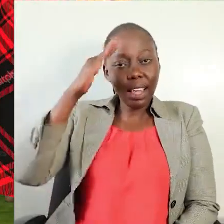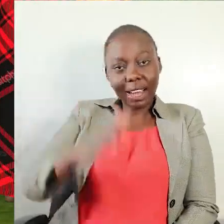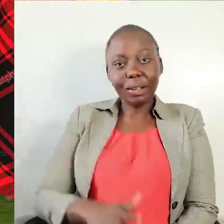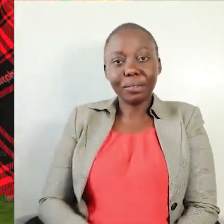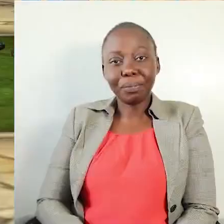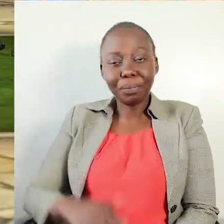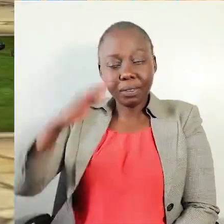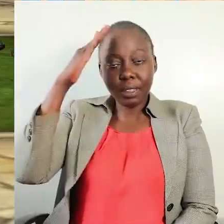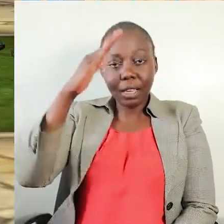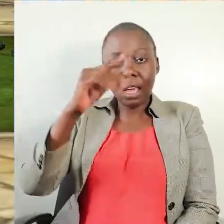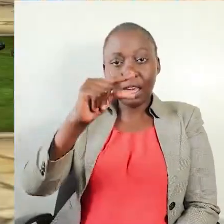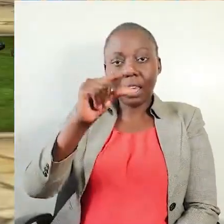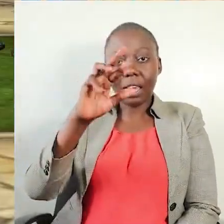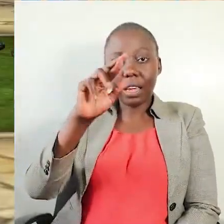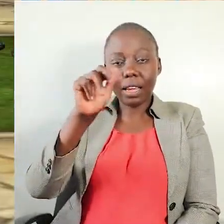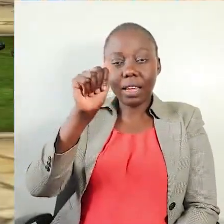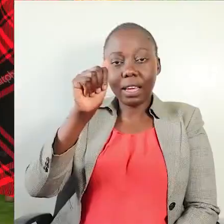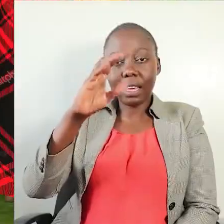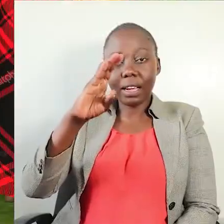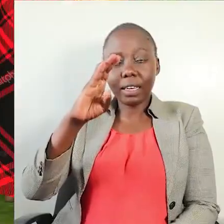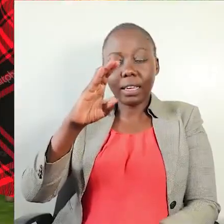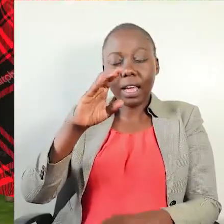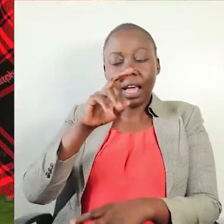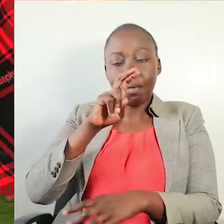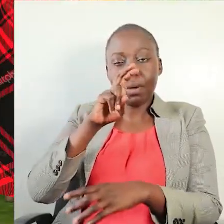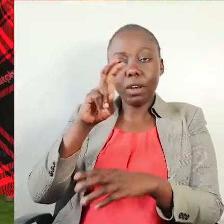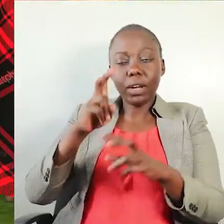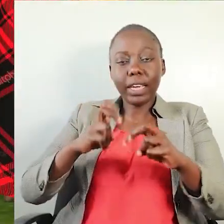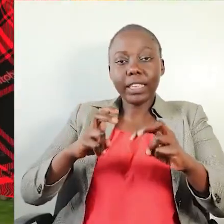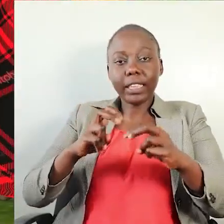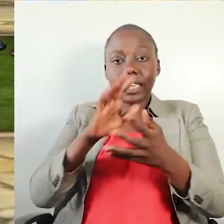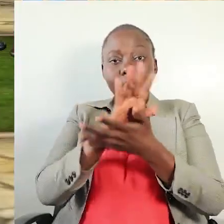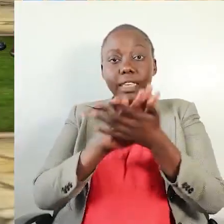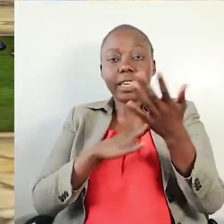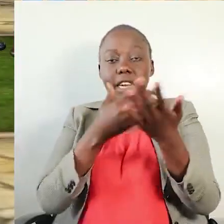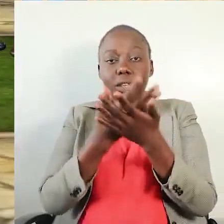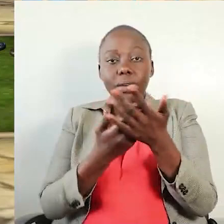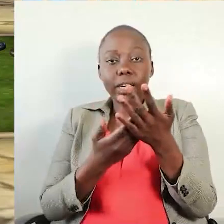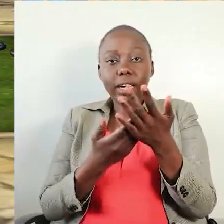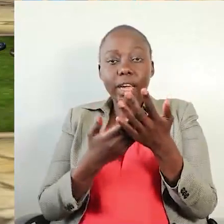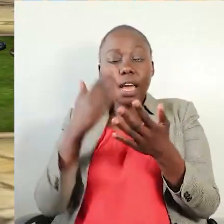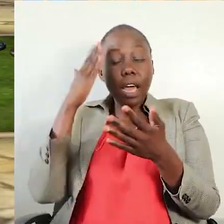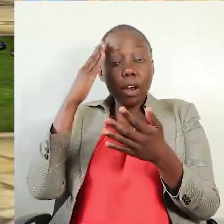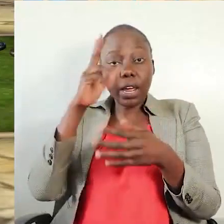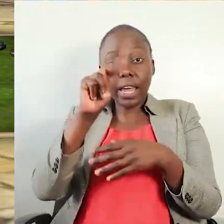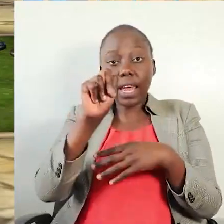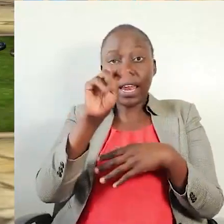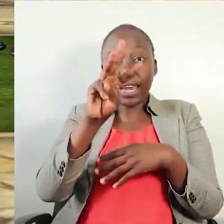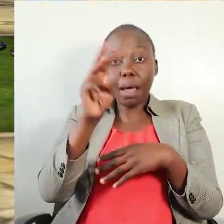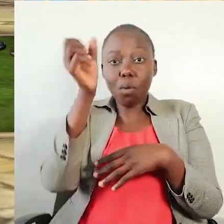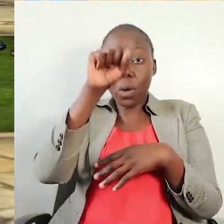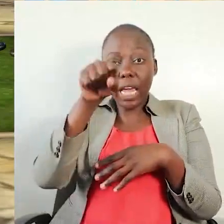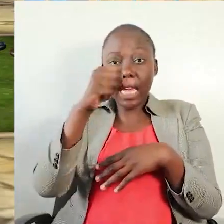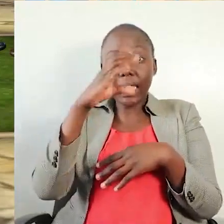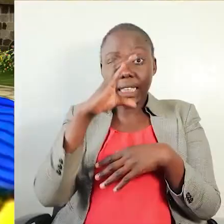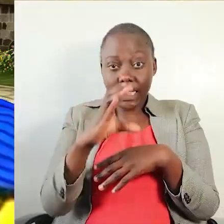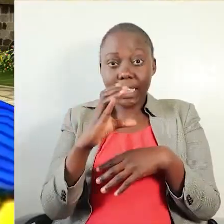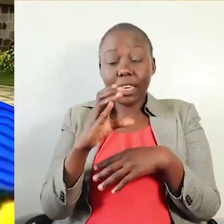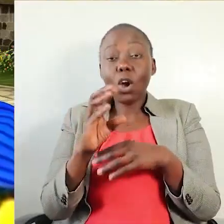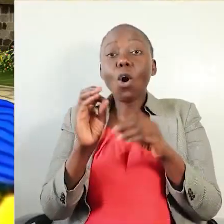Hujambo, sijambo Grace. Nimekua nikiangalia mitandao na nimegundua NWSC.